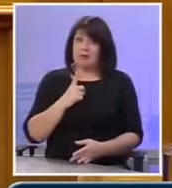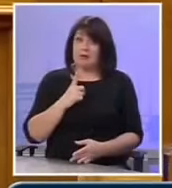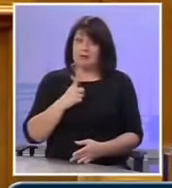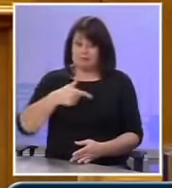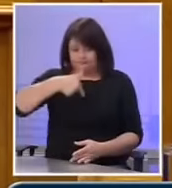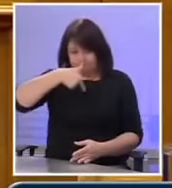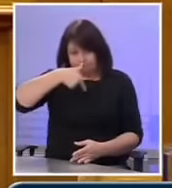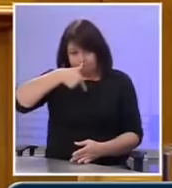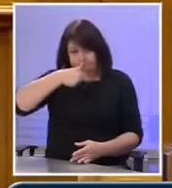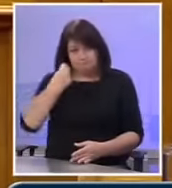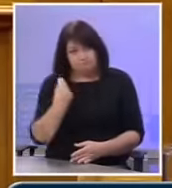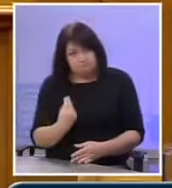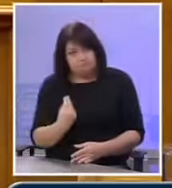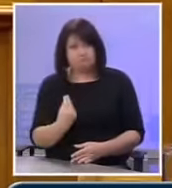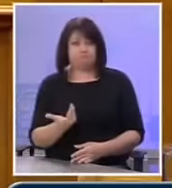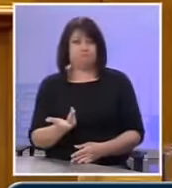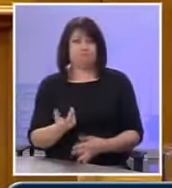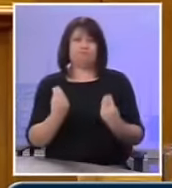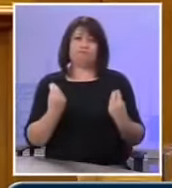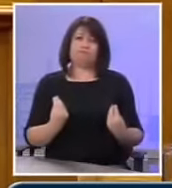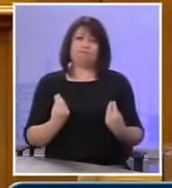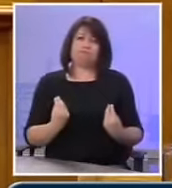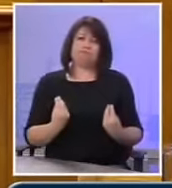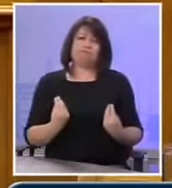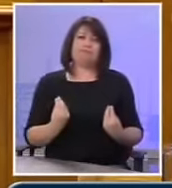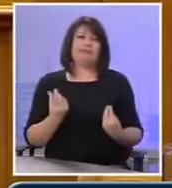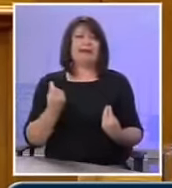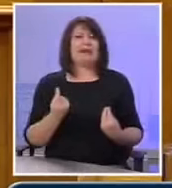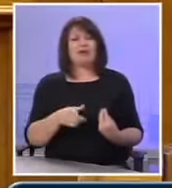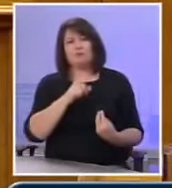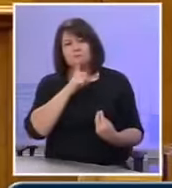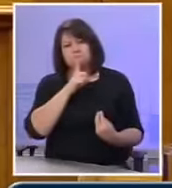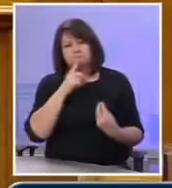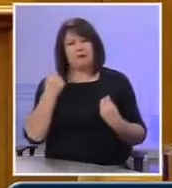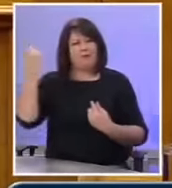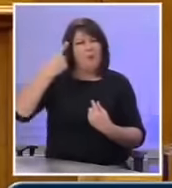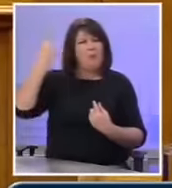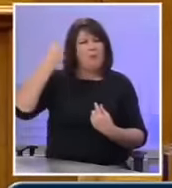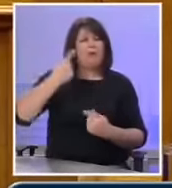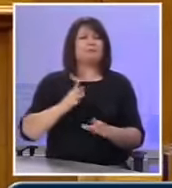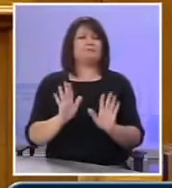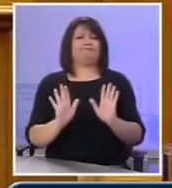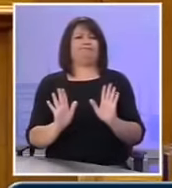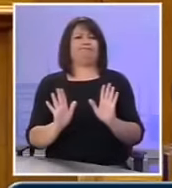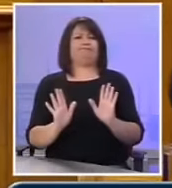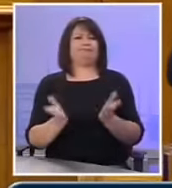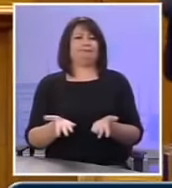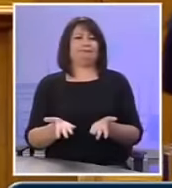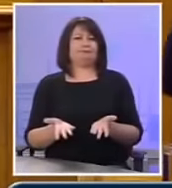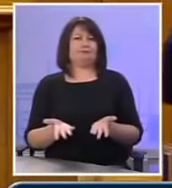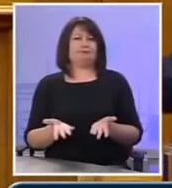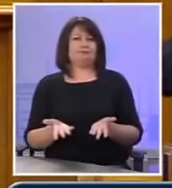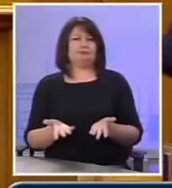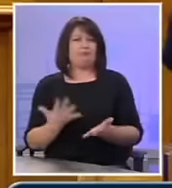ταπεινότητα, μια έθιξη να είμαστε λίγο φιδωλοί με την κριτική όταν κάνουμε τόσο